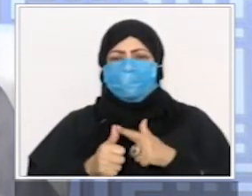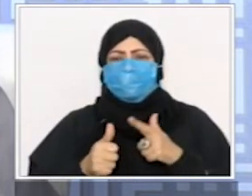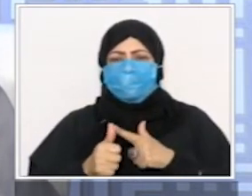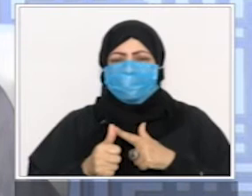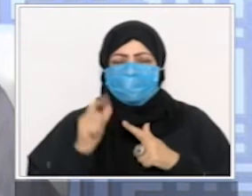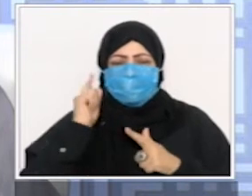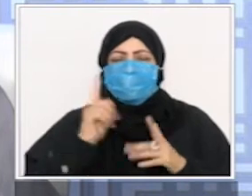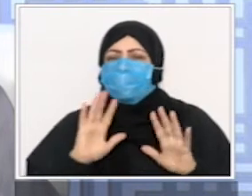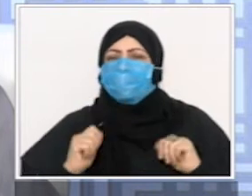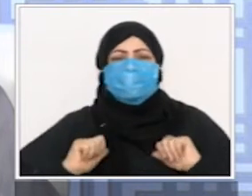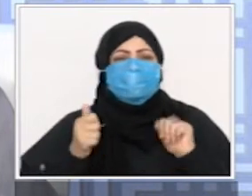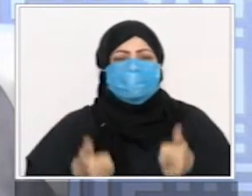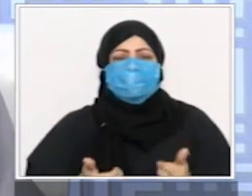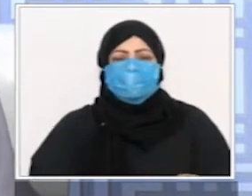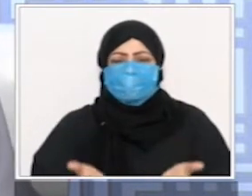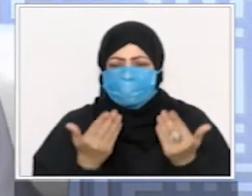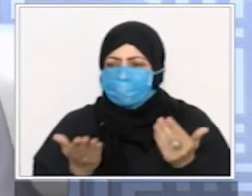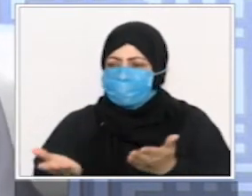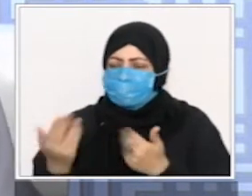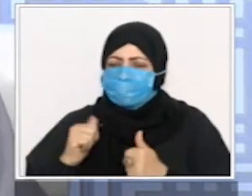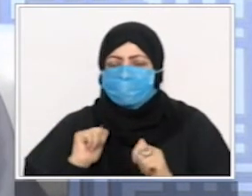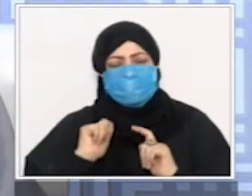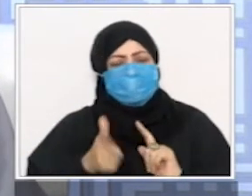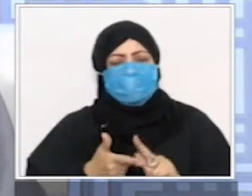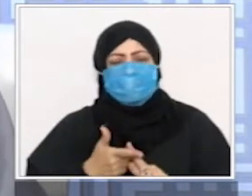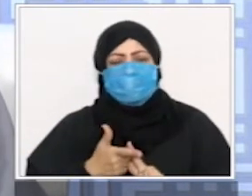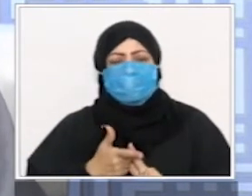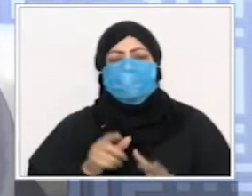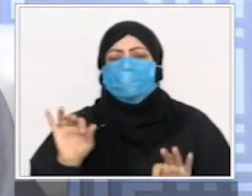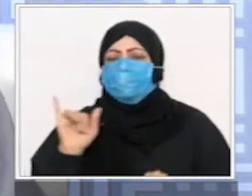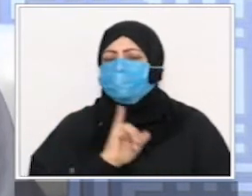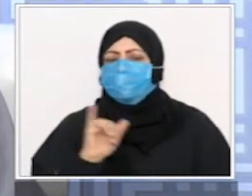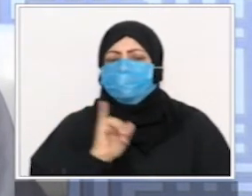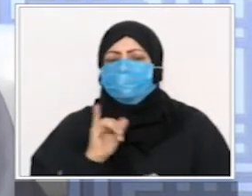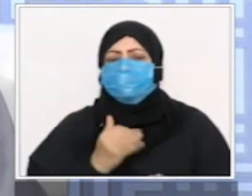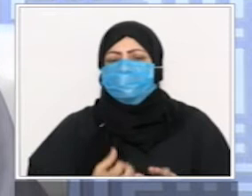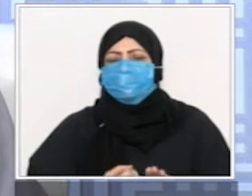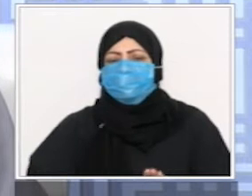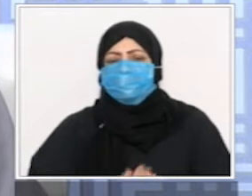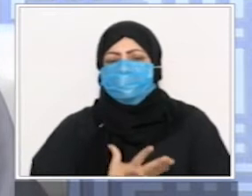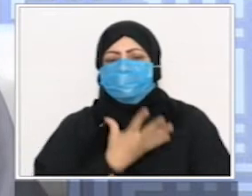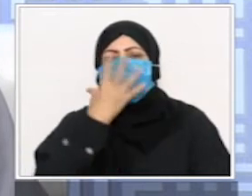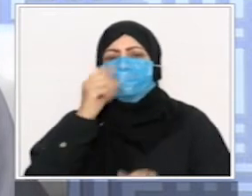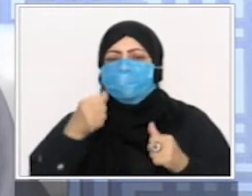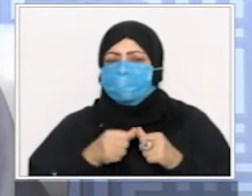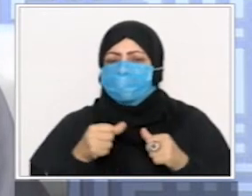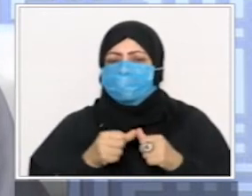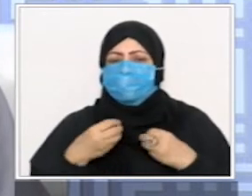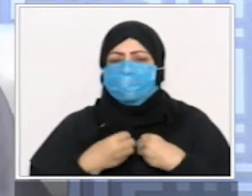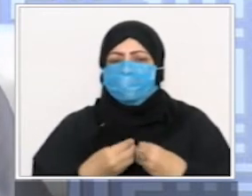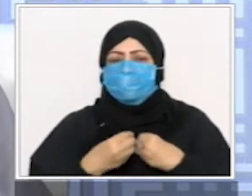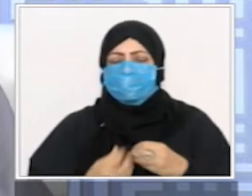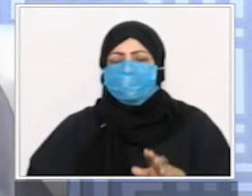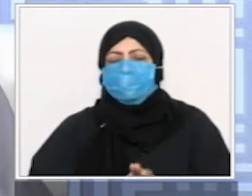الثاني فيكون مع وقت طلوع الفجر مع طلوع الفجر الصادق ليسمونه بالفجر